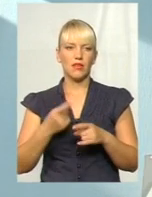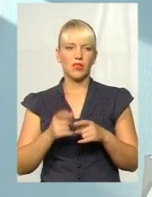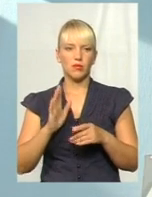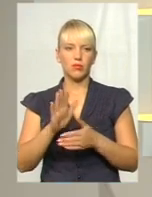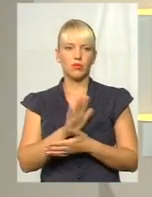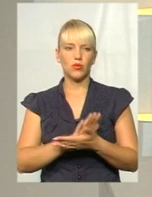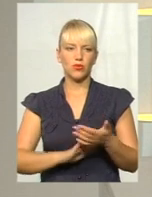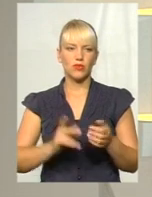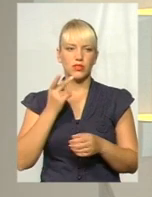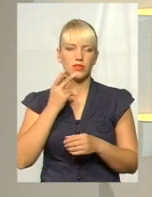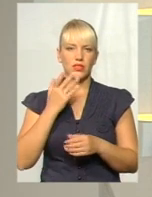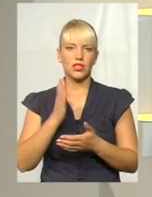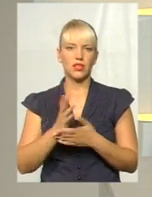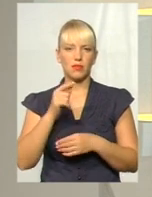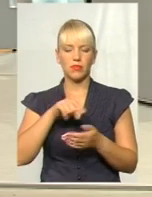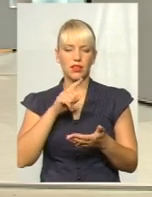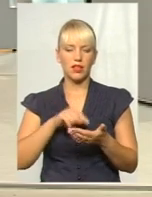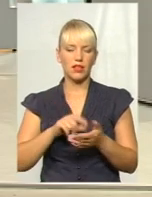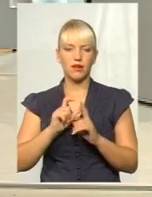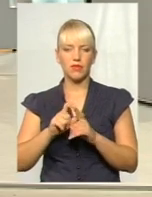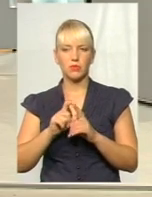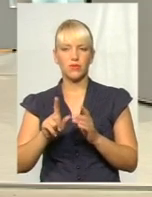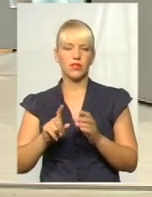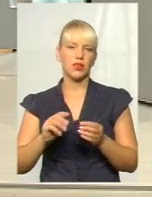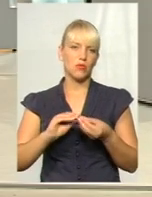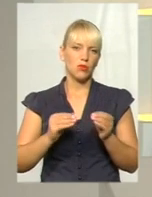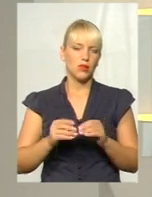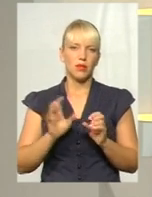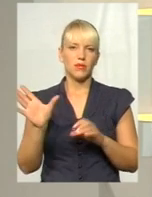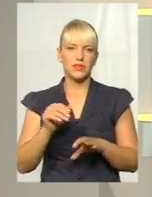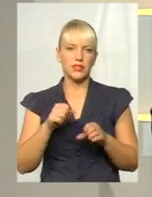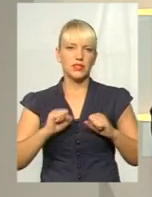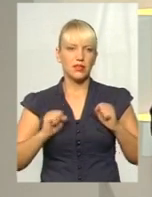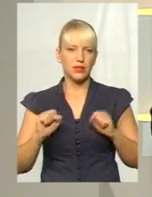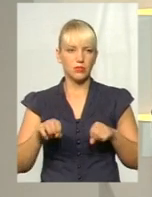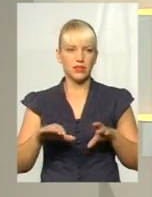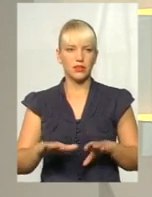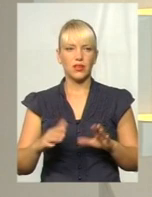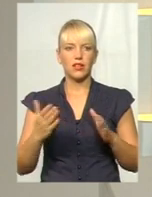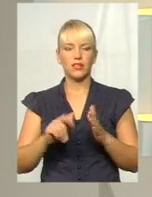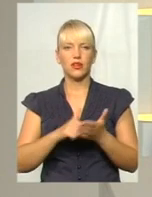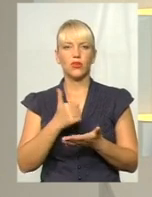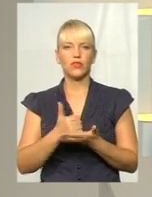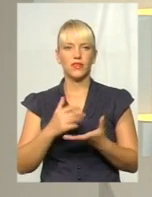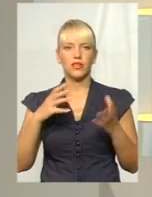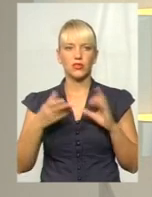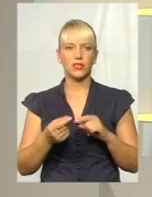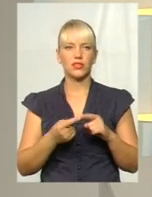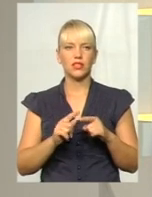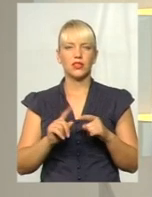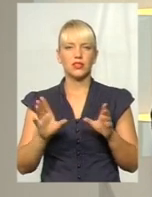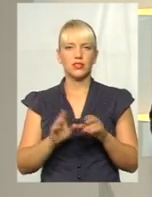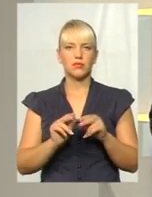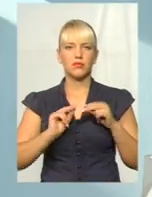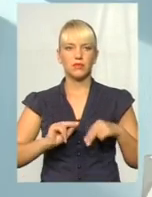продовжуватись. Завжди є питання, відповіді, проблеми, їх вирішення. А які головні, все ж таки, результати цієї співпраці?